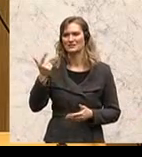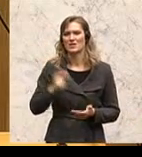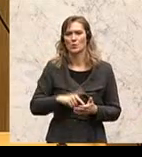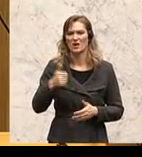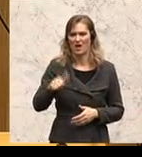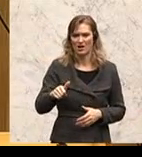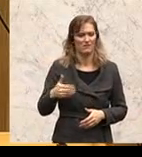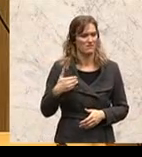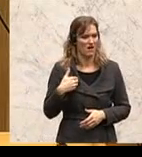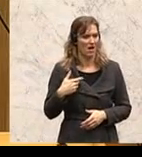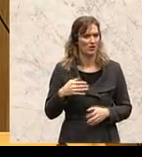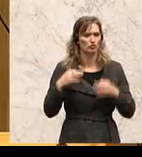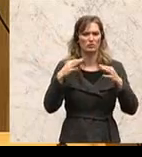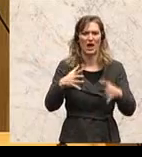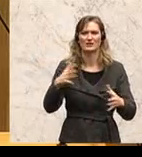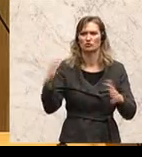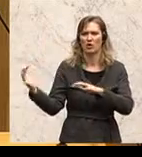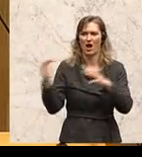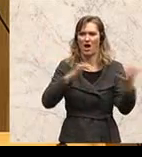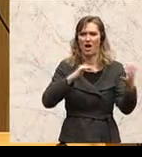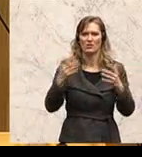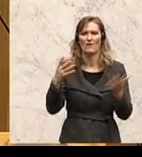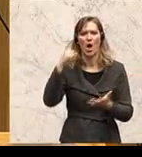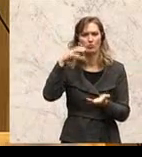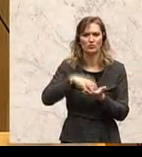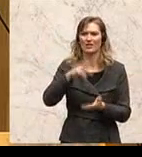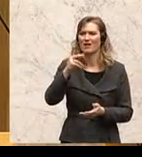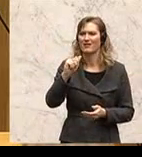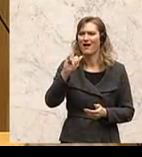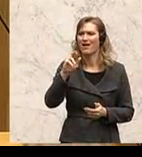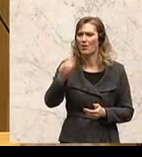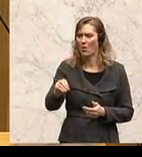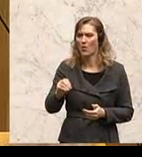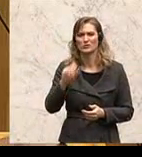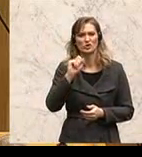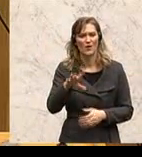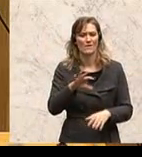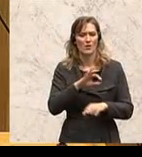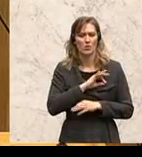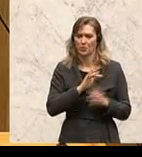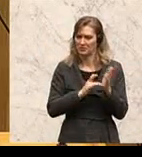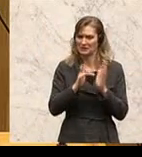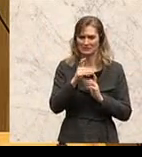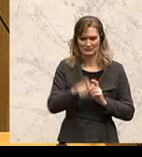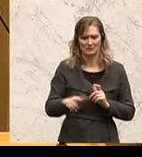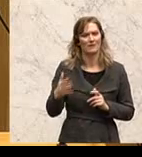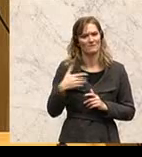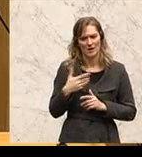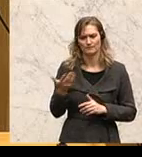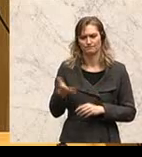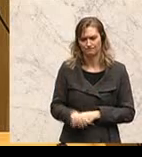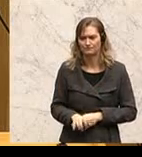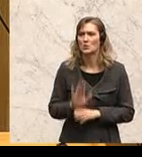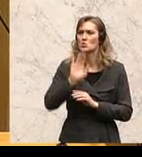Straßenschlachten in Kairo, die dazu geführt haben, dass zwölf tote Christen zu beklagen waren und mehr als 230